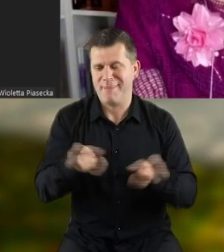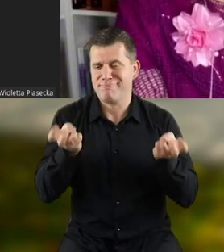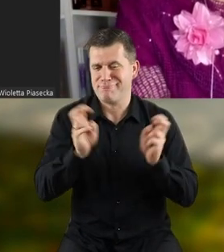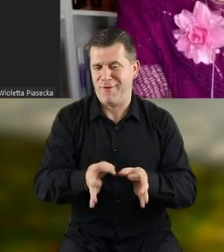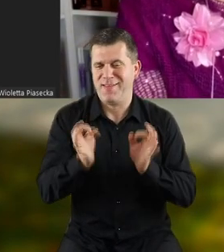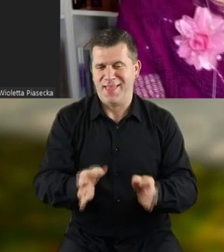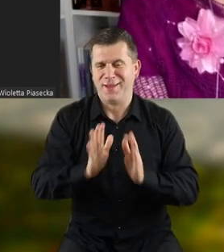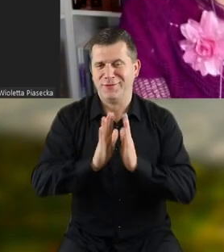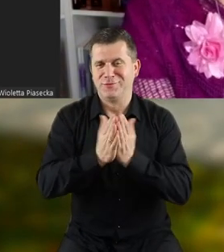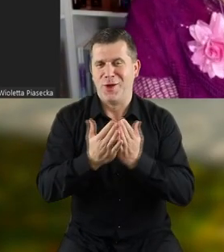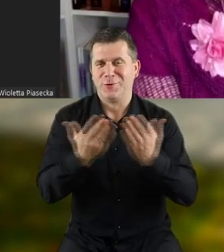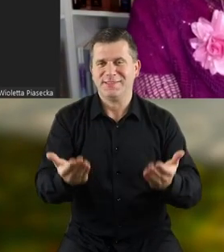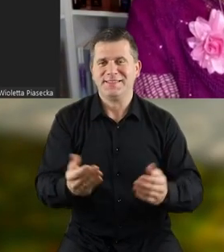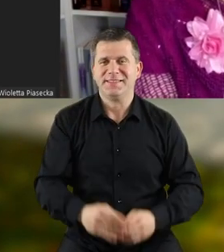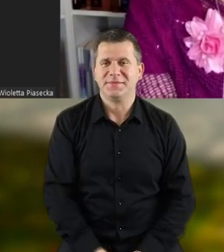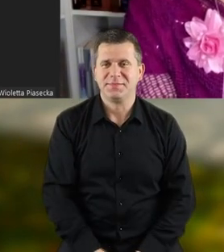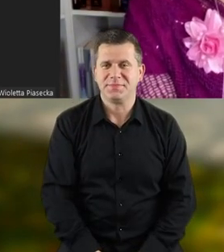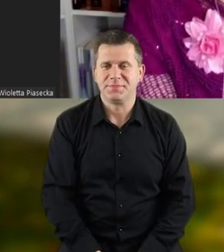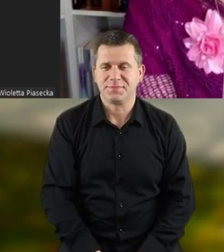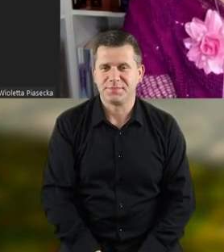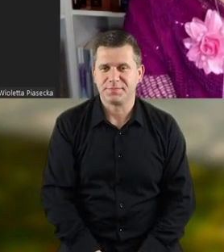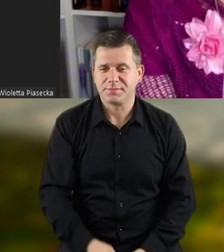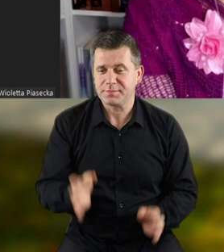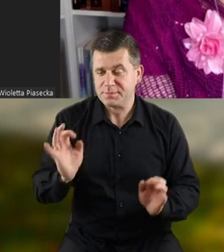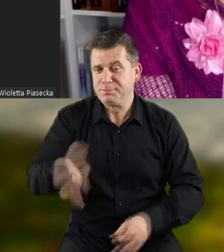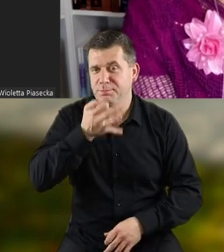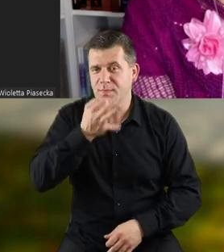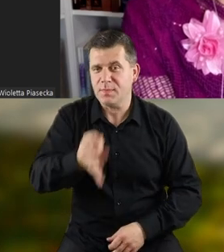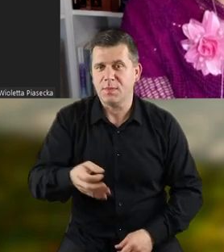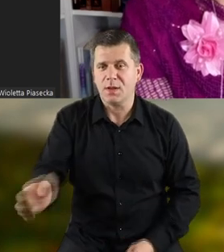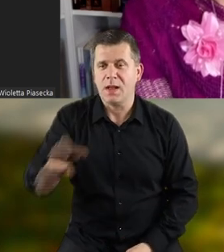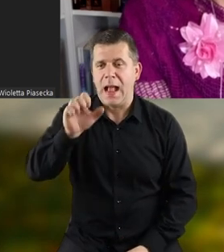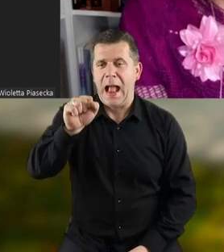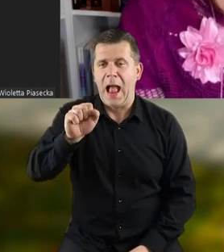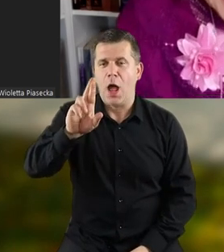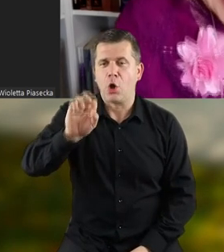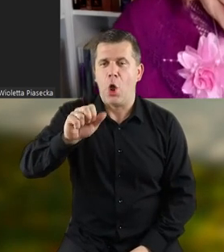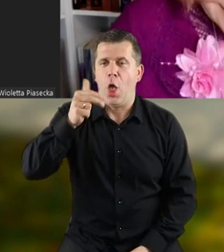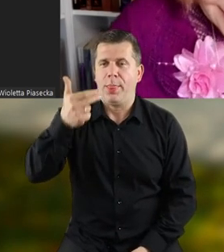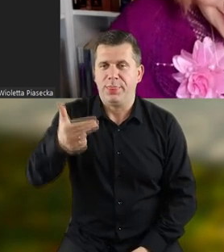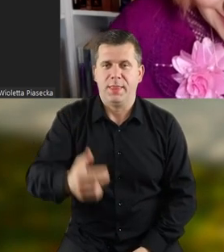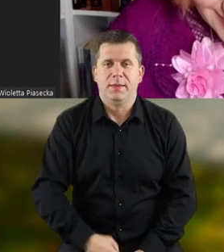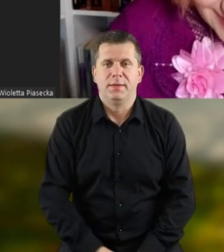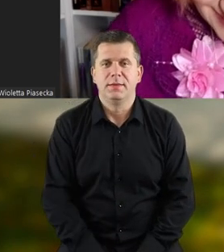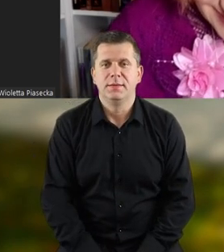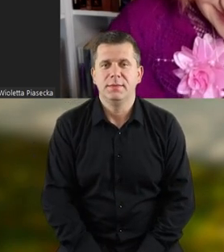powstają teraz książki. Teraz będzie pytanie od Arona.